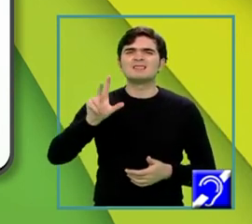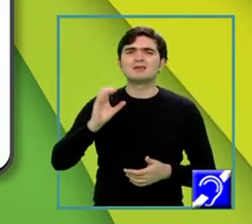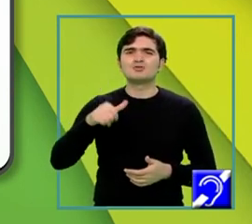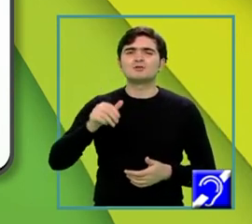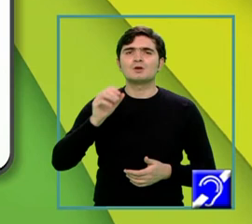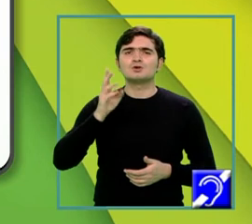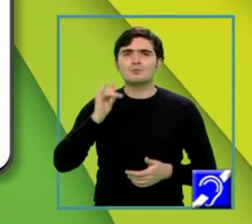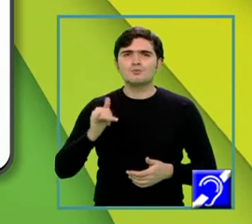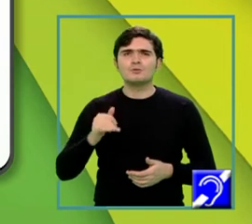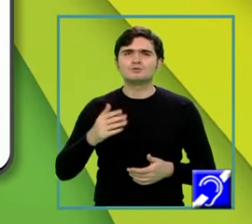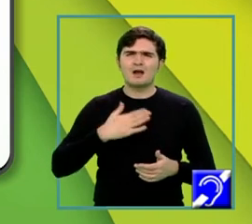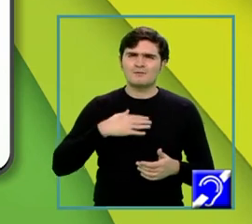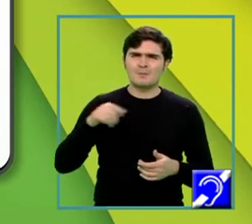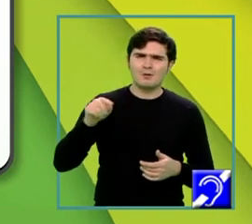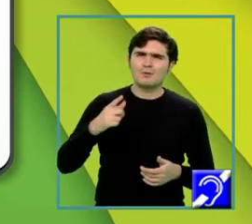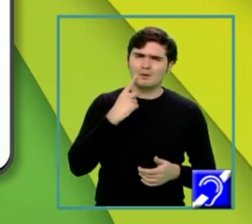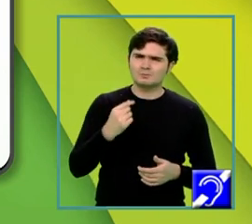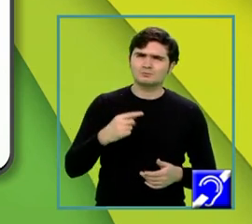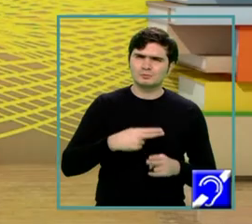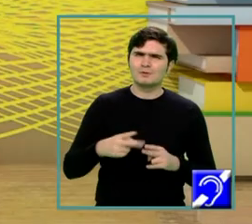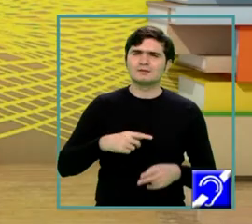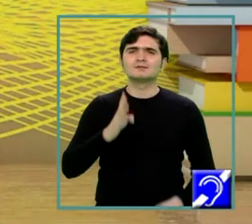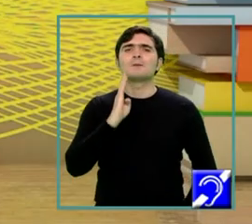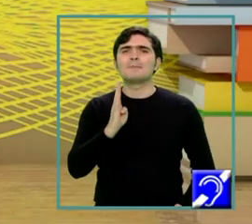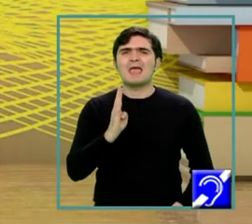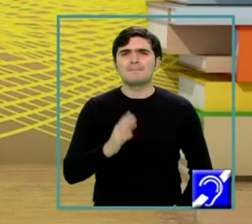avem noi acolo mai înainte răspuns corect b.